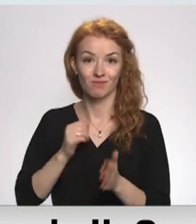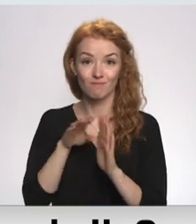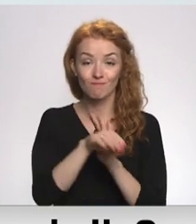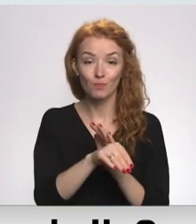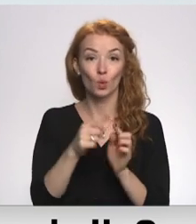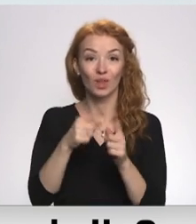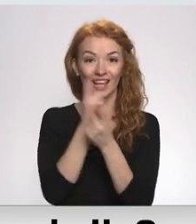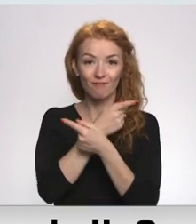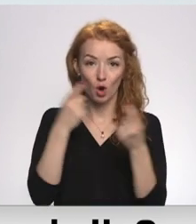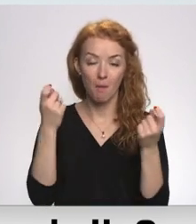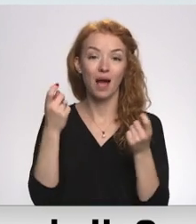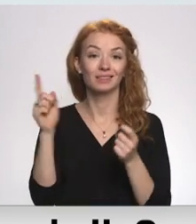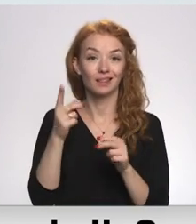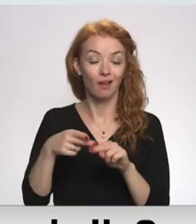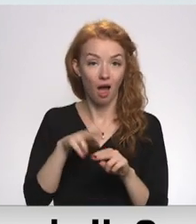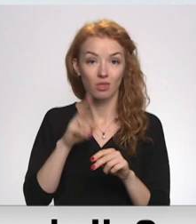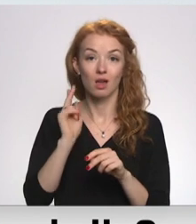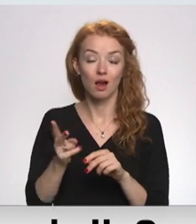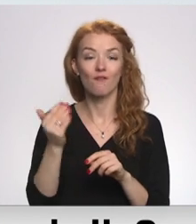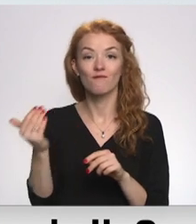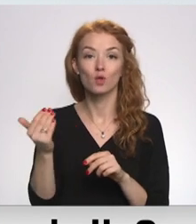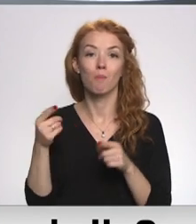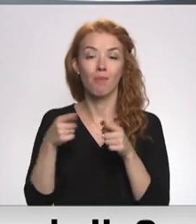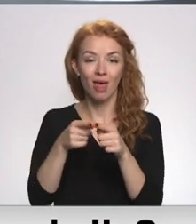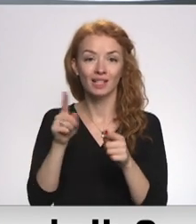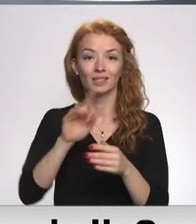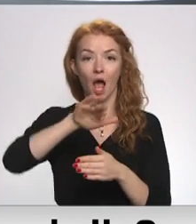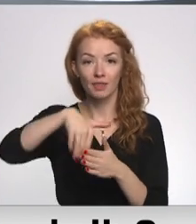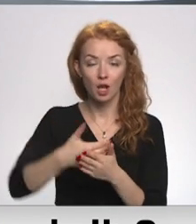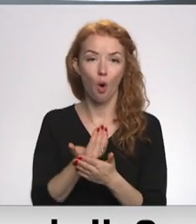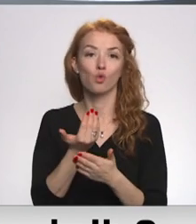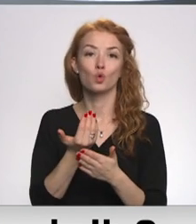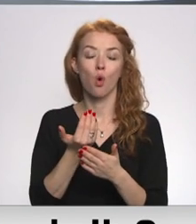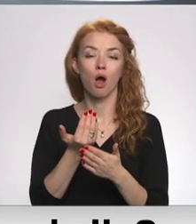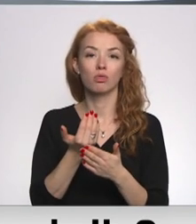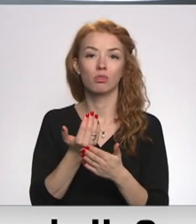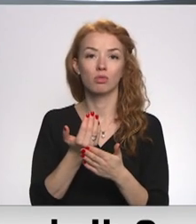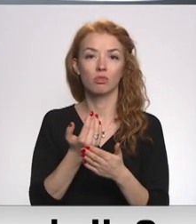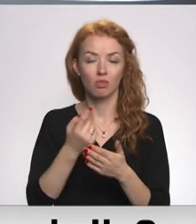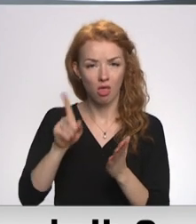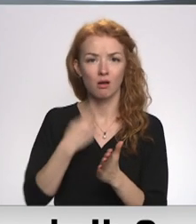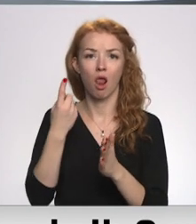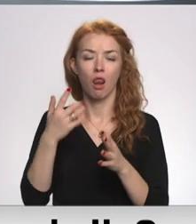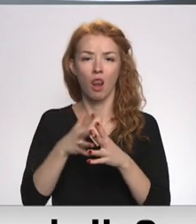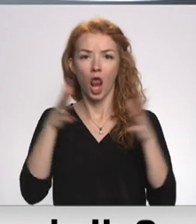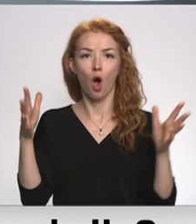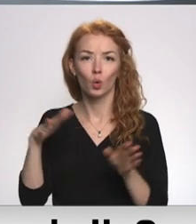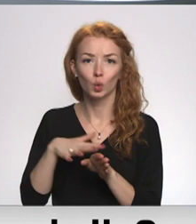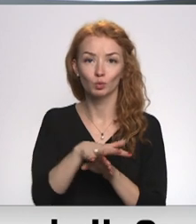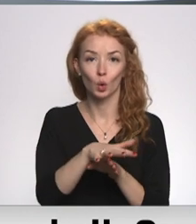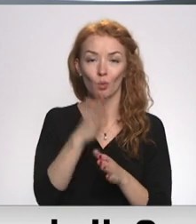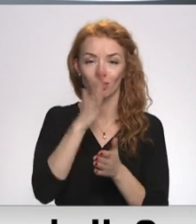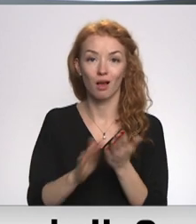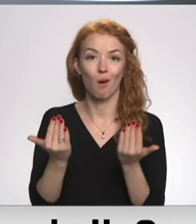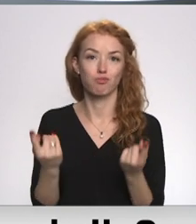Krievijas, viņu ambīcijas ir, principā, atjaunot daudz lielāku izmēru ofensīvu pret Ukrainu, nekā viņi veidz